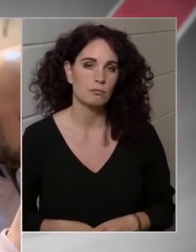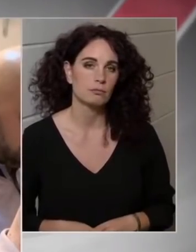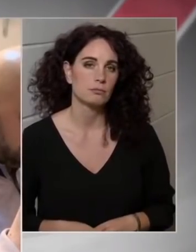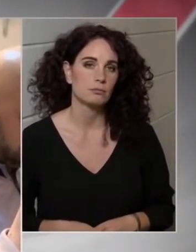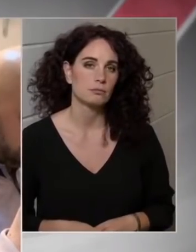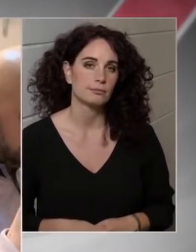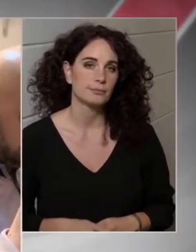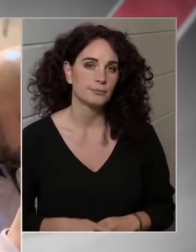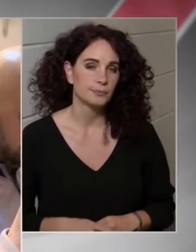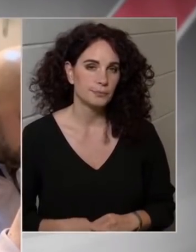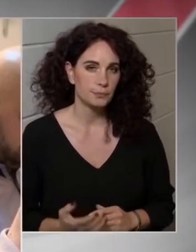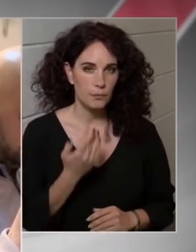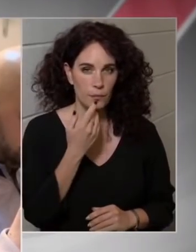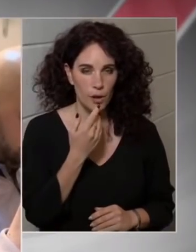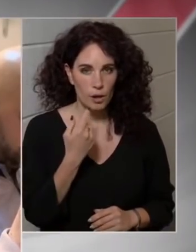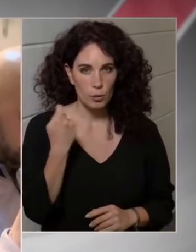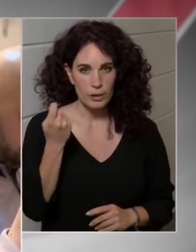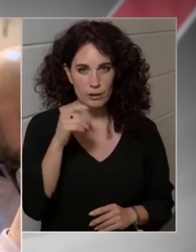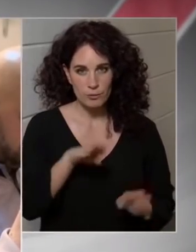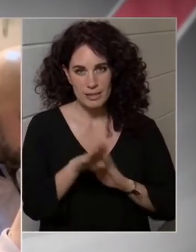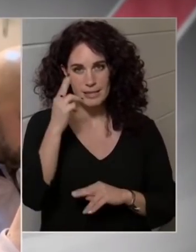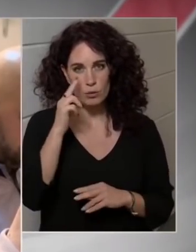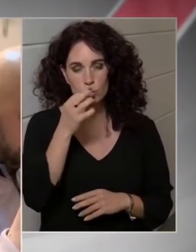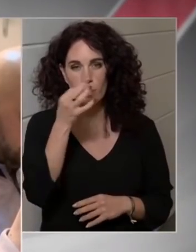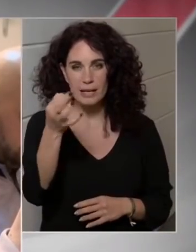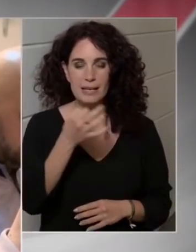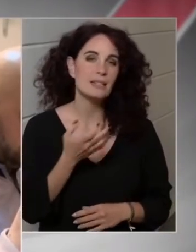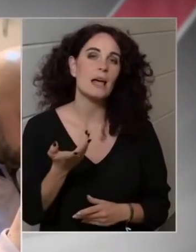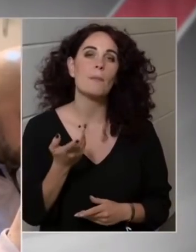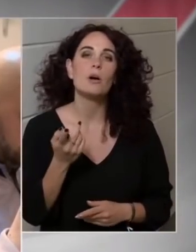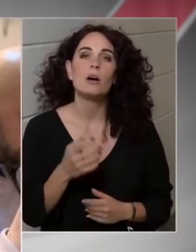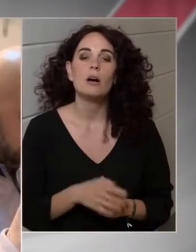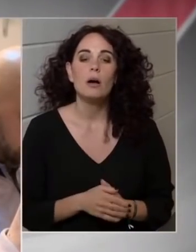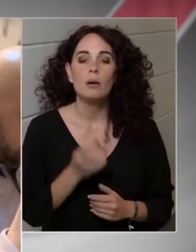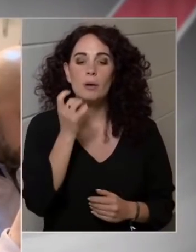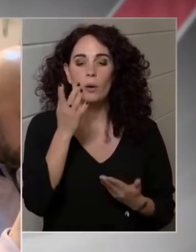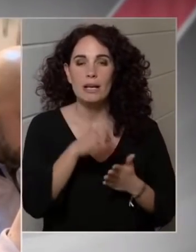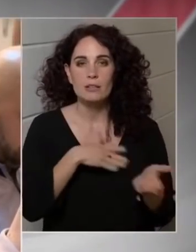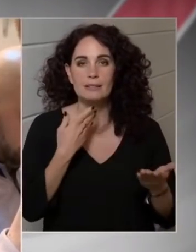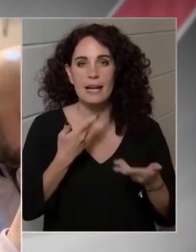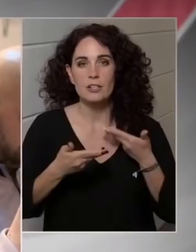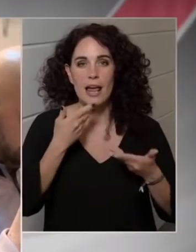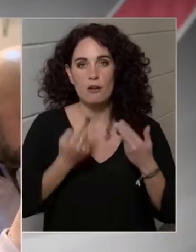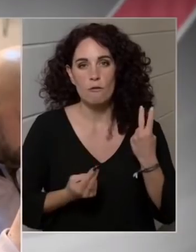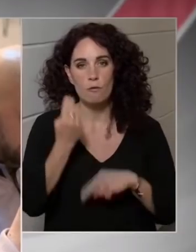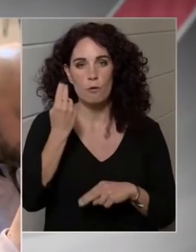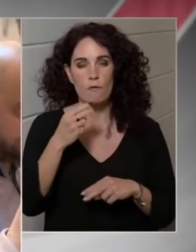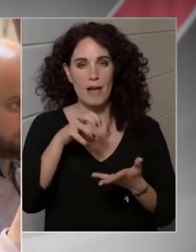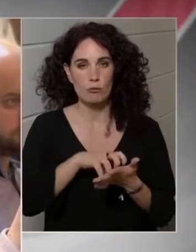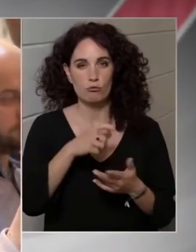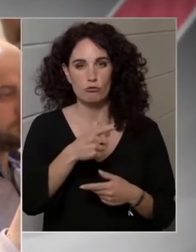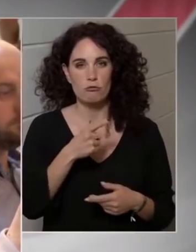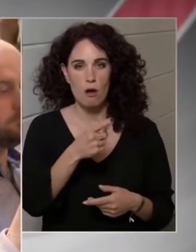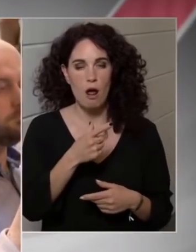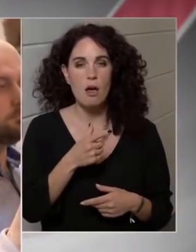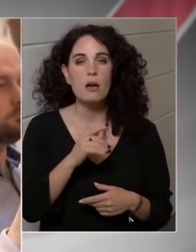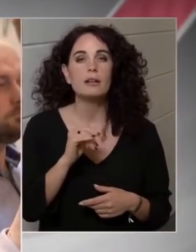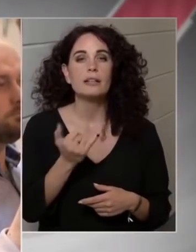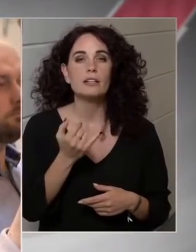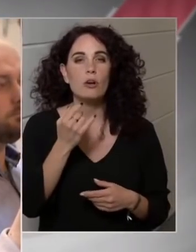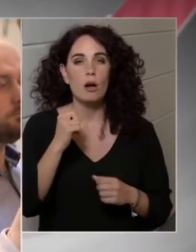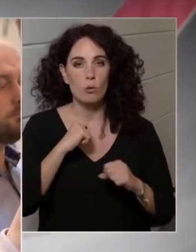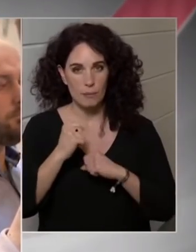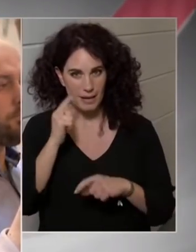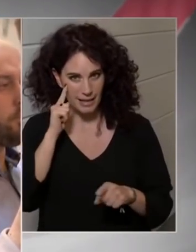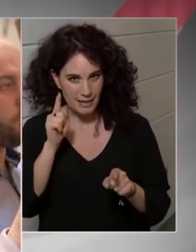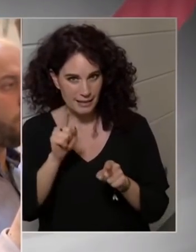Köszönöm. Gulyas, mi összerúltuk kérdezni, hogy mikor kezdődnek meg a tárgyalások a fővárossal, illetve a kormány egyetérte az